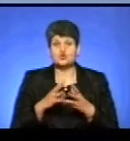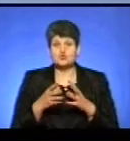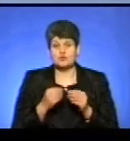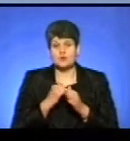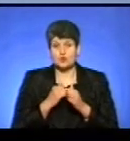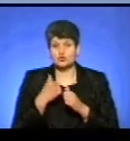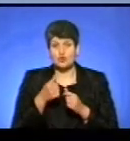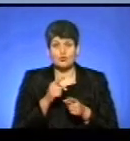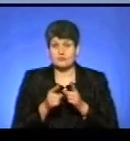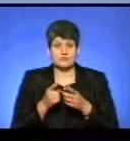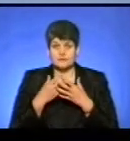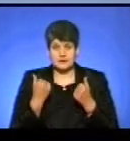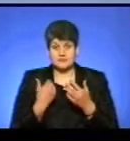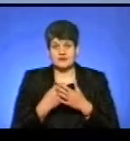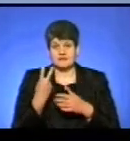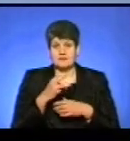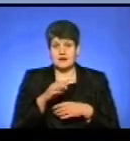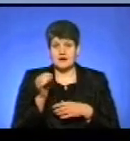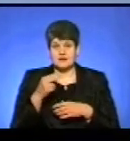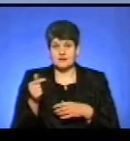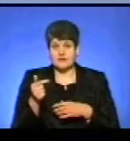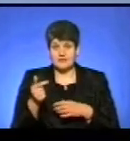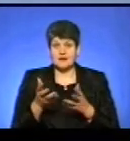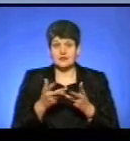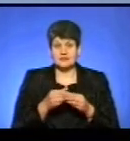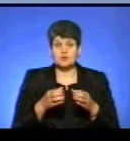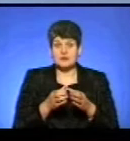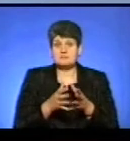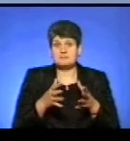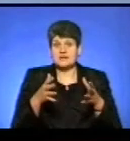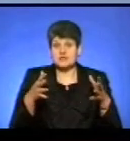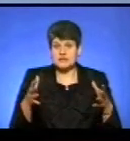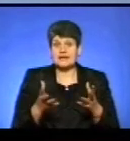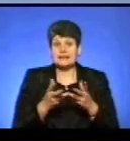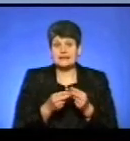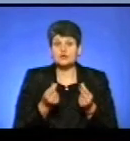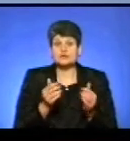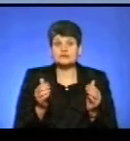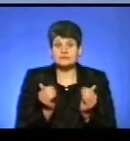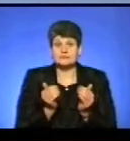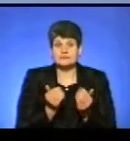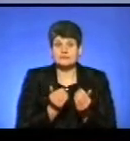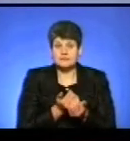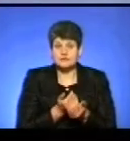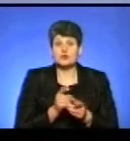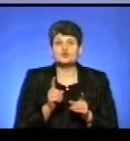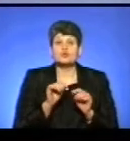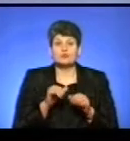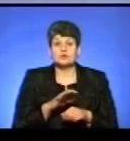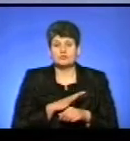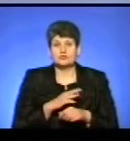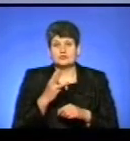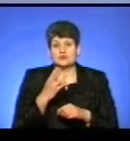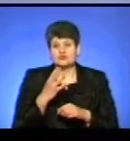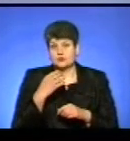кожним роком не міняється, це близько 2 мільярдів гривень, але кількість громад збільшується і, відповідно, кількість коштів на громади зменшується. Ну, і що можна було зробити ще 3-4